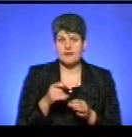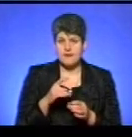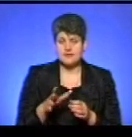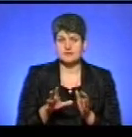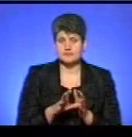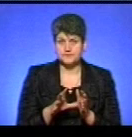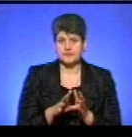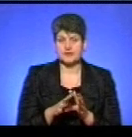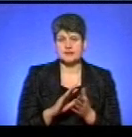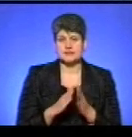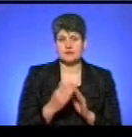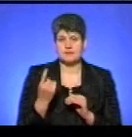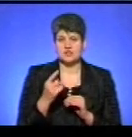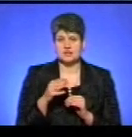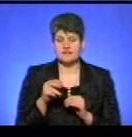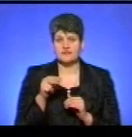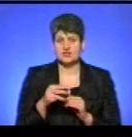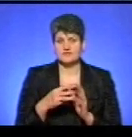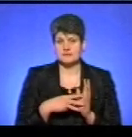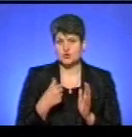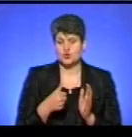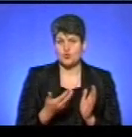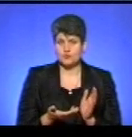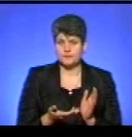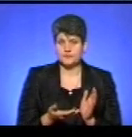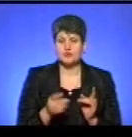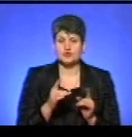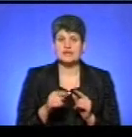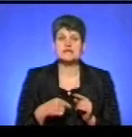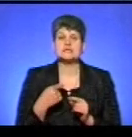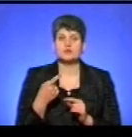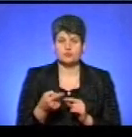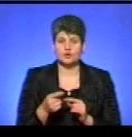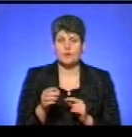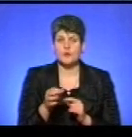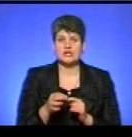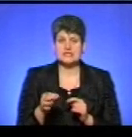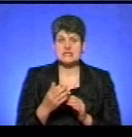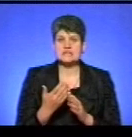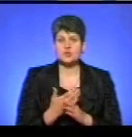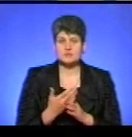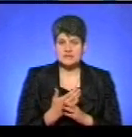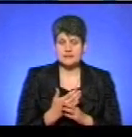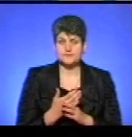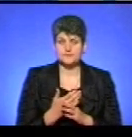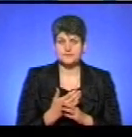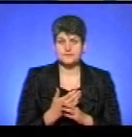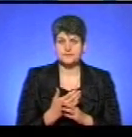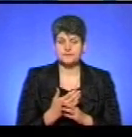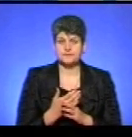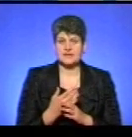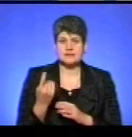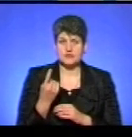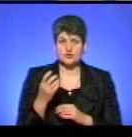Стану на 1 травня 2018 року. Щодо наступного монетизації субсидії, це з 1